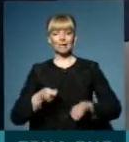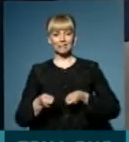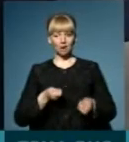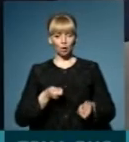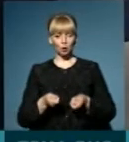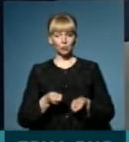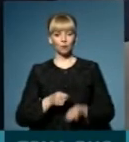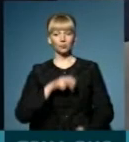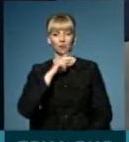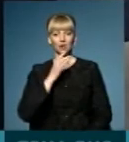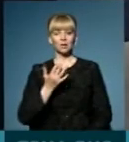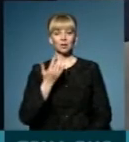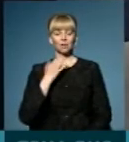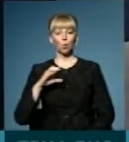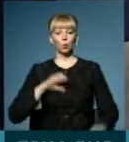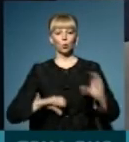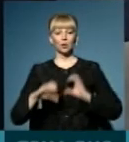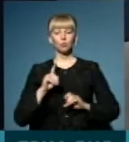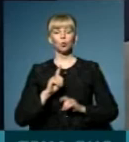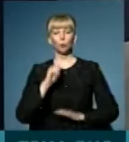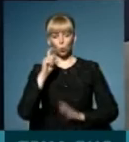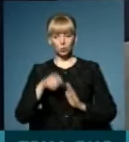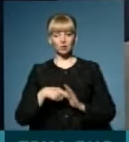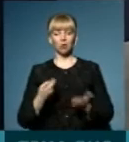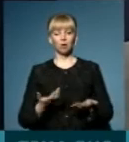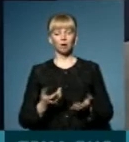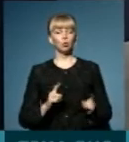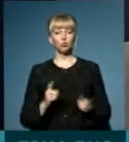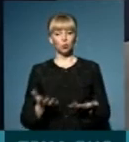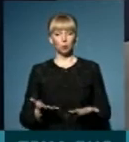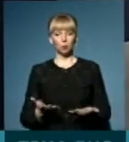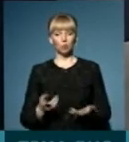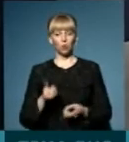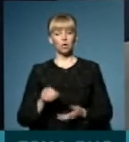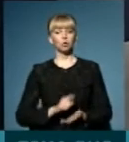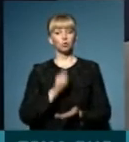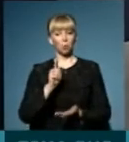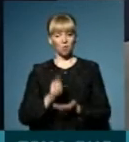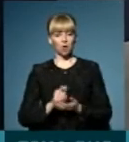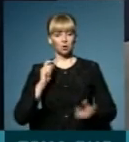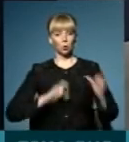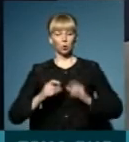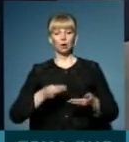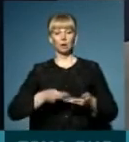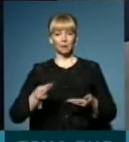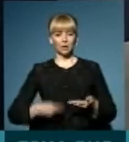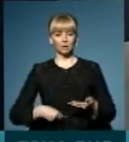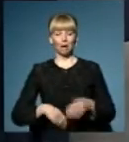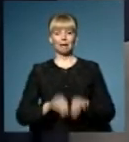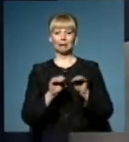Чернівецького національного університету, аби дізнатися, чому вони зобов'язали студентів підписувати